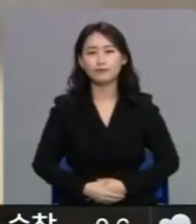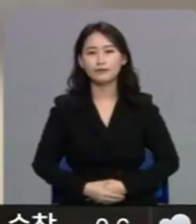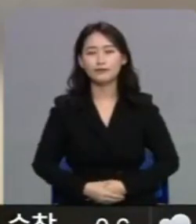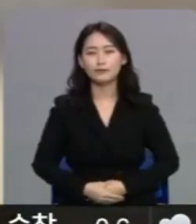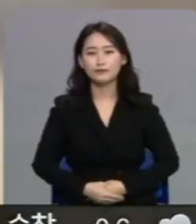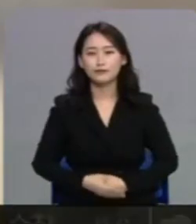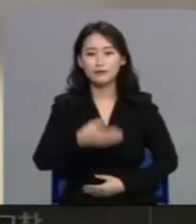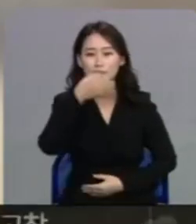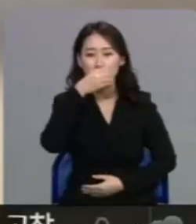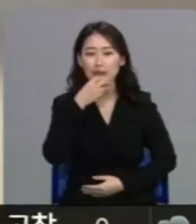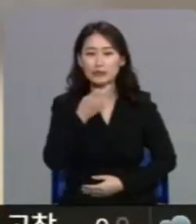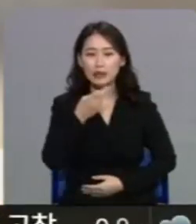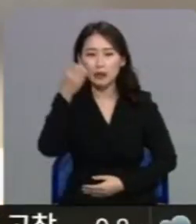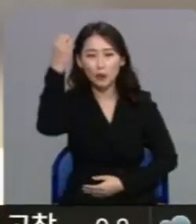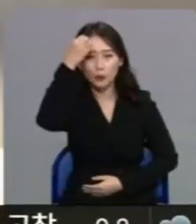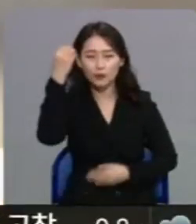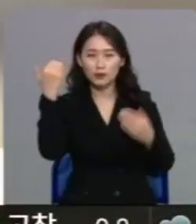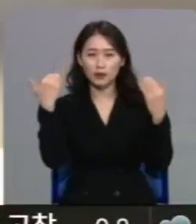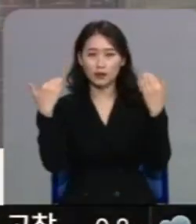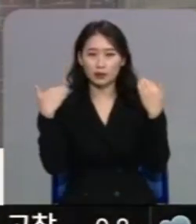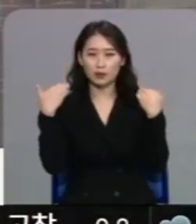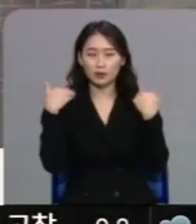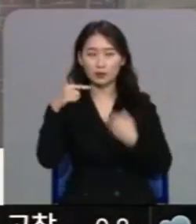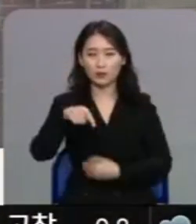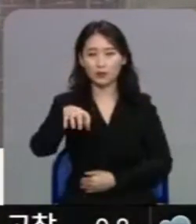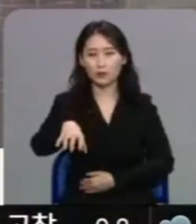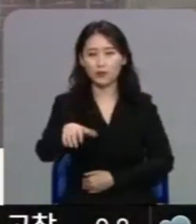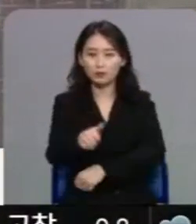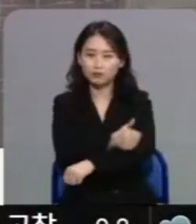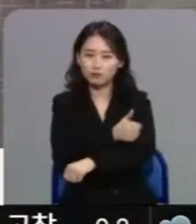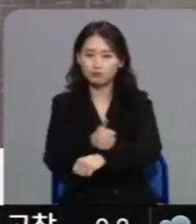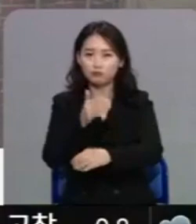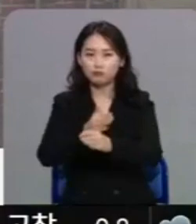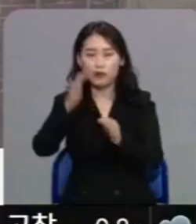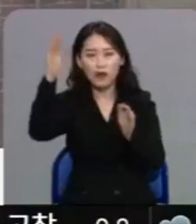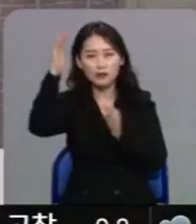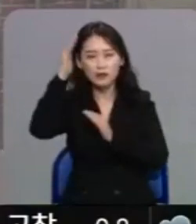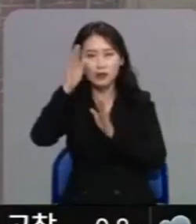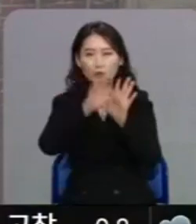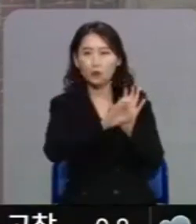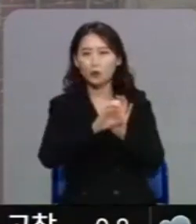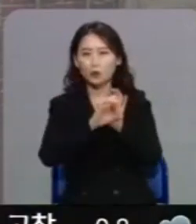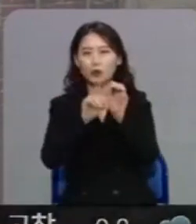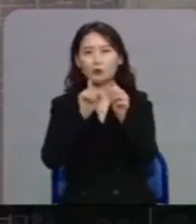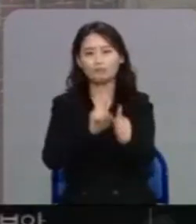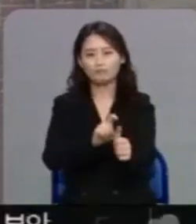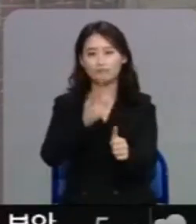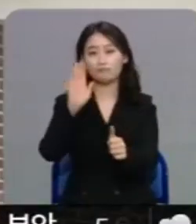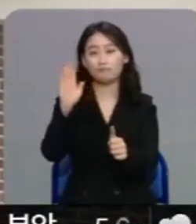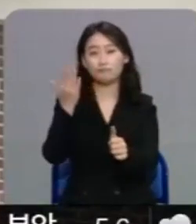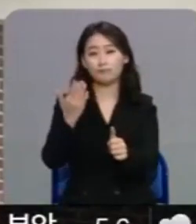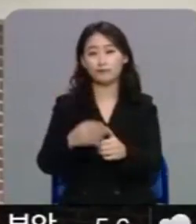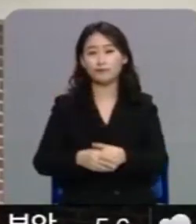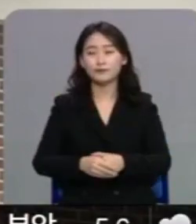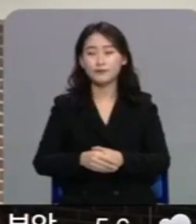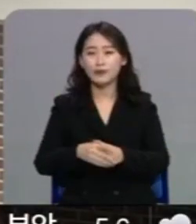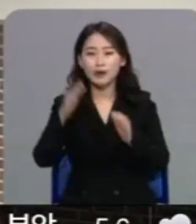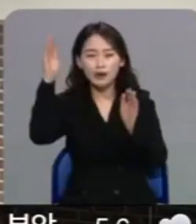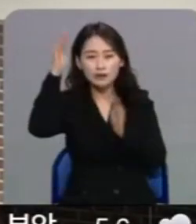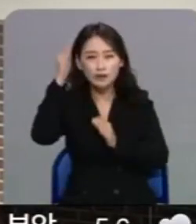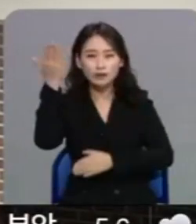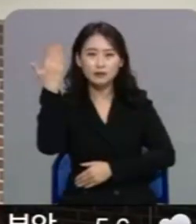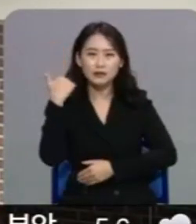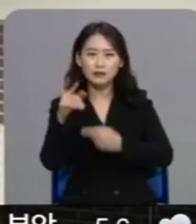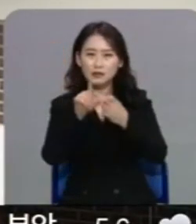익산의 한 고등학교입니다. 이 학교에 재학 중인 한 학생이 코로나19 확진 판정을 받았습니다. 이 학생은 지난